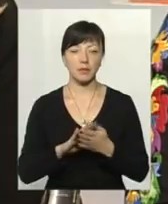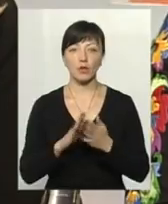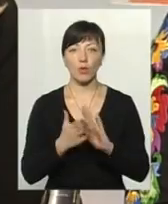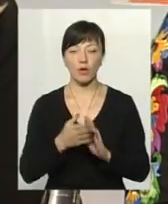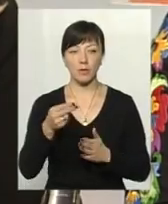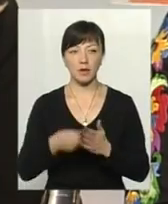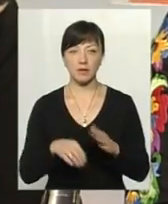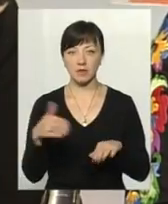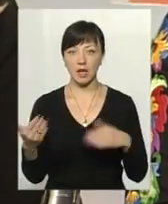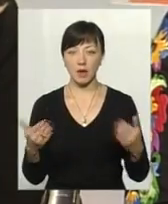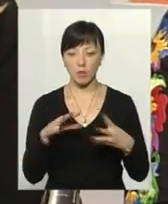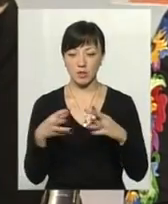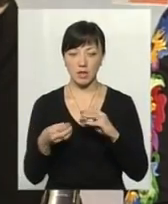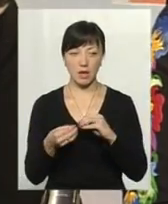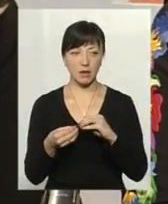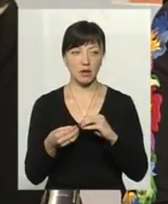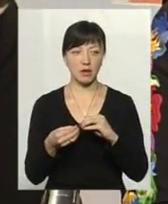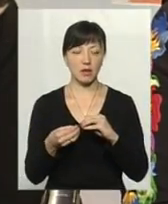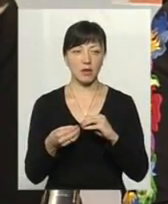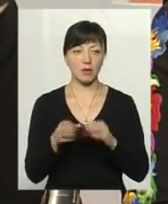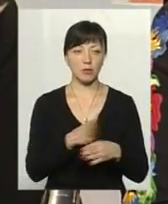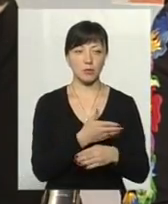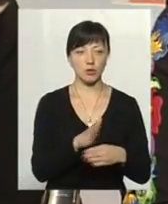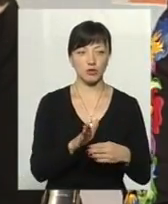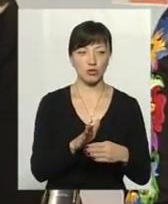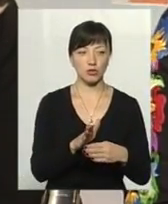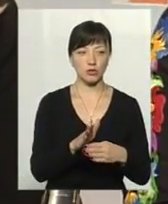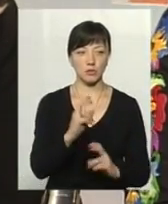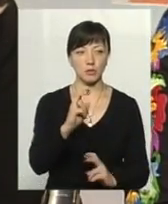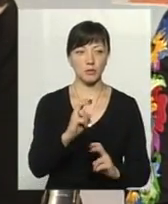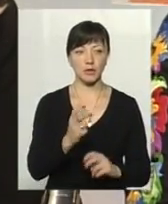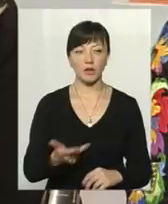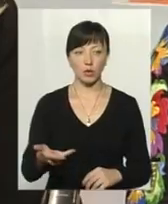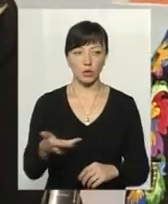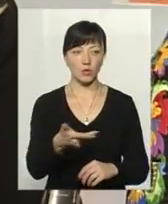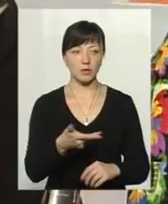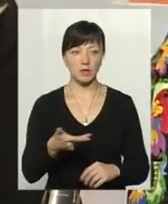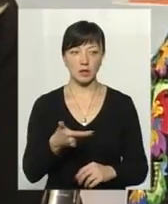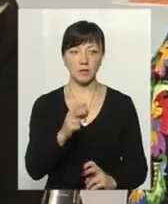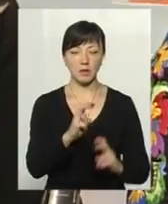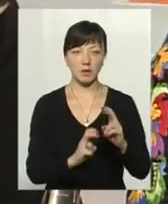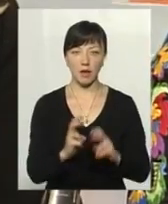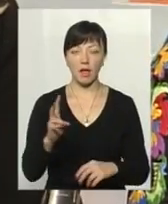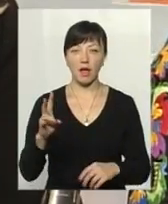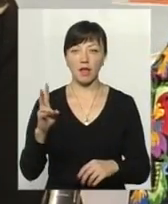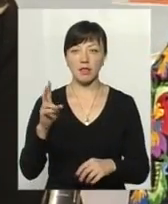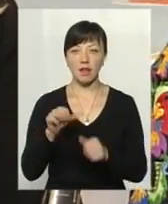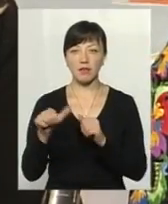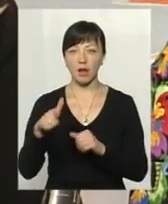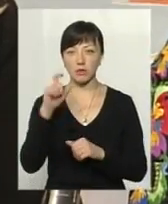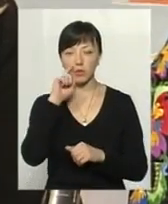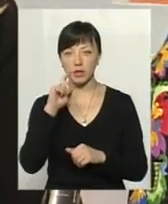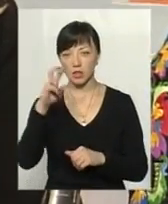укладається взаємозаліку трьохсторонній між підприємством, НАК «Нафтогаз України» і